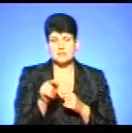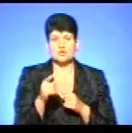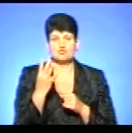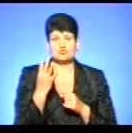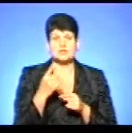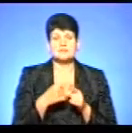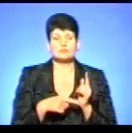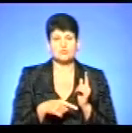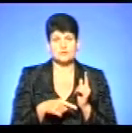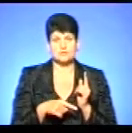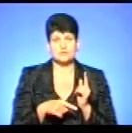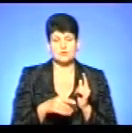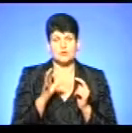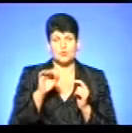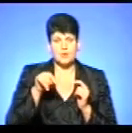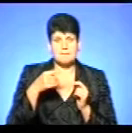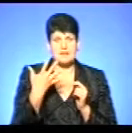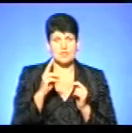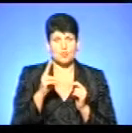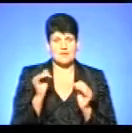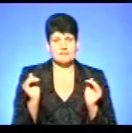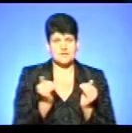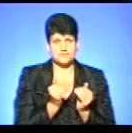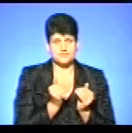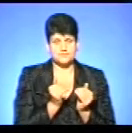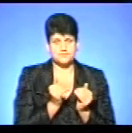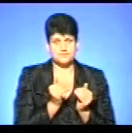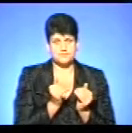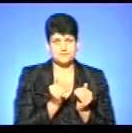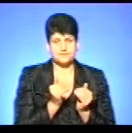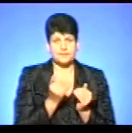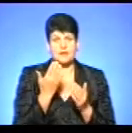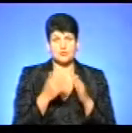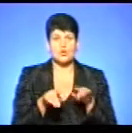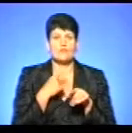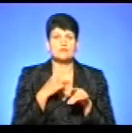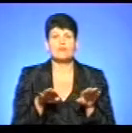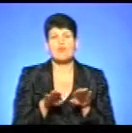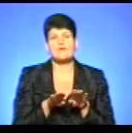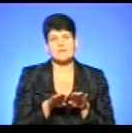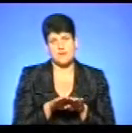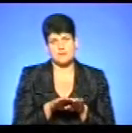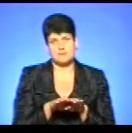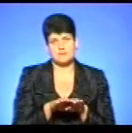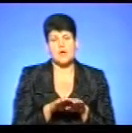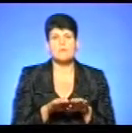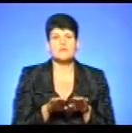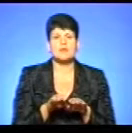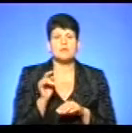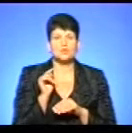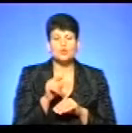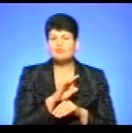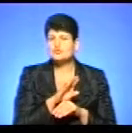4,5, тобто на 0,5 куба. Якщо говорити про порівняння, порівняння в тому, що